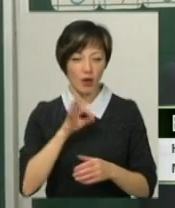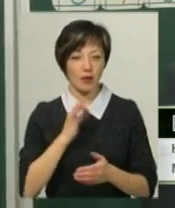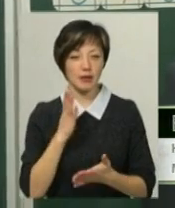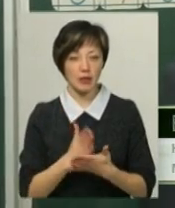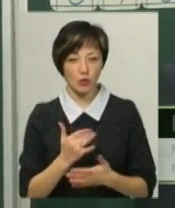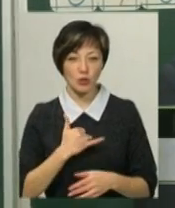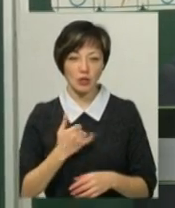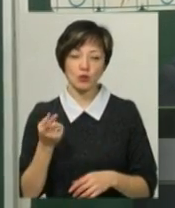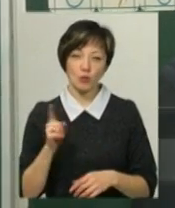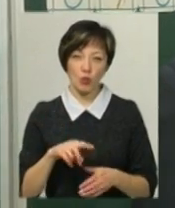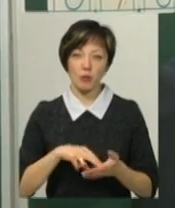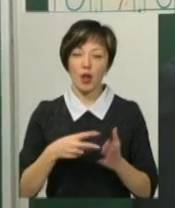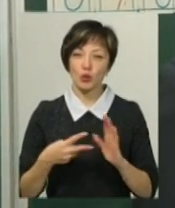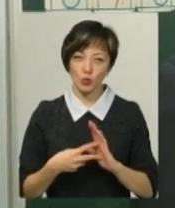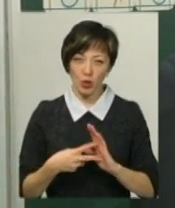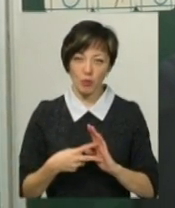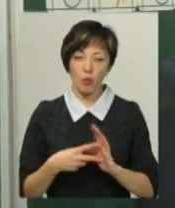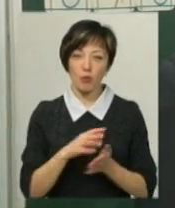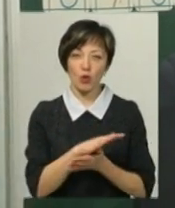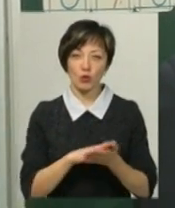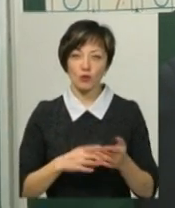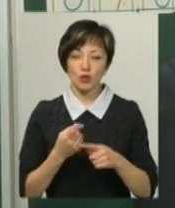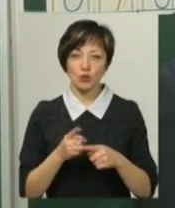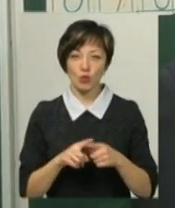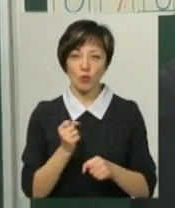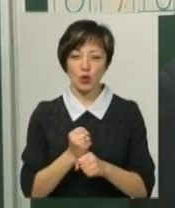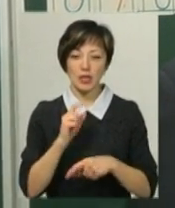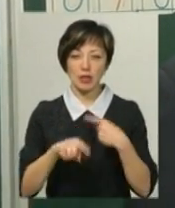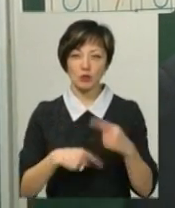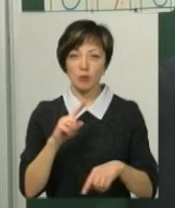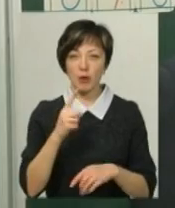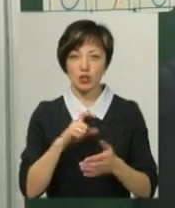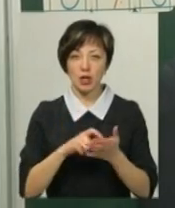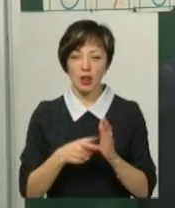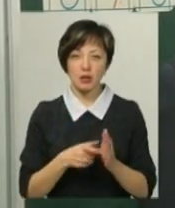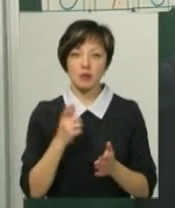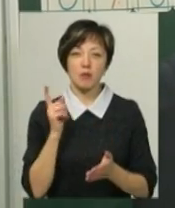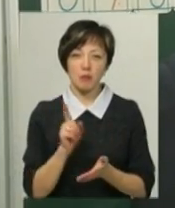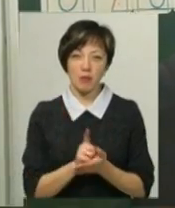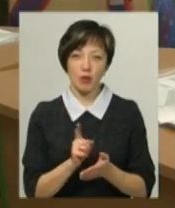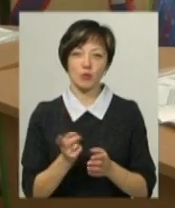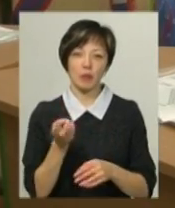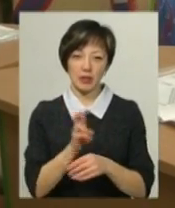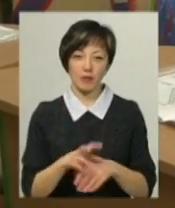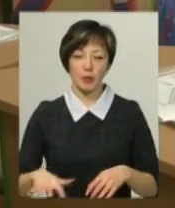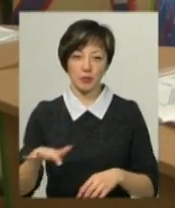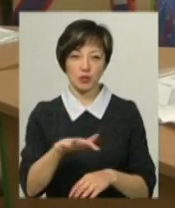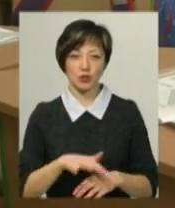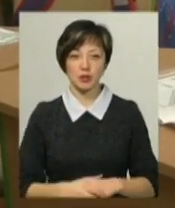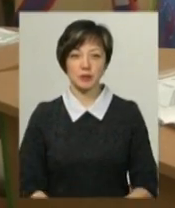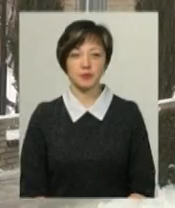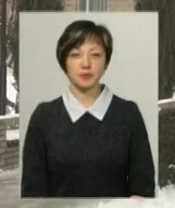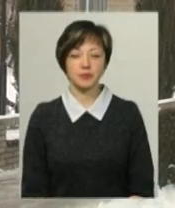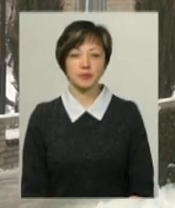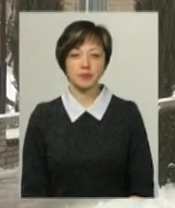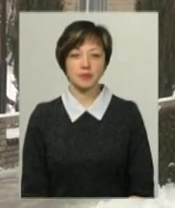нас, тому ось плануємо продовжити цю роботу і наступні перші класи мають знову прийти в такі приміщення. Світлана Поробок, Віктор